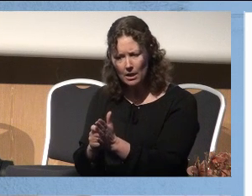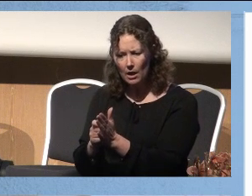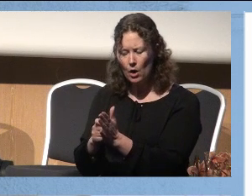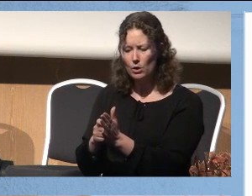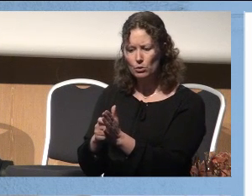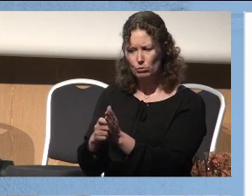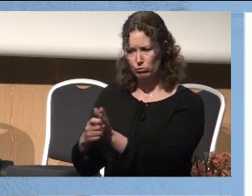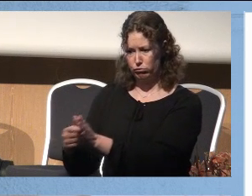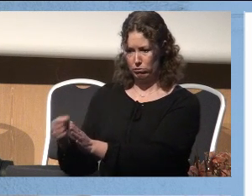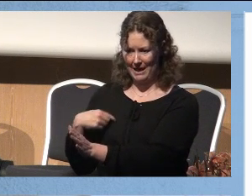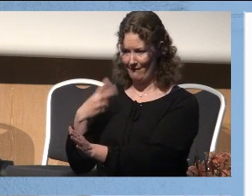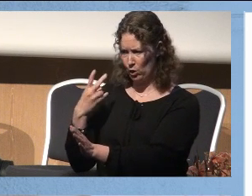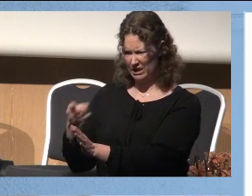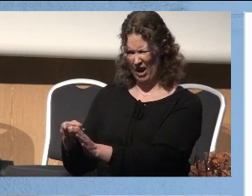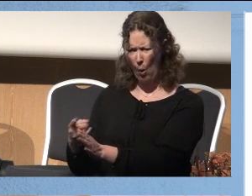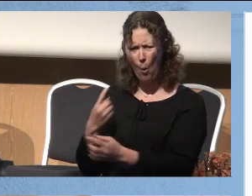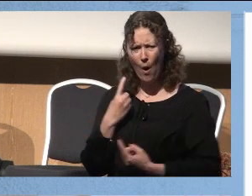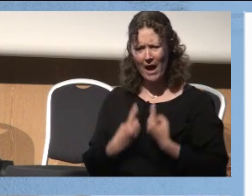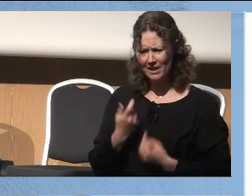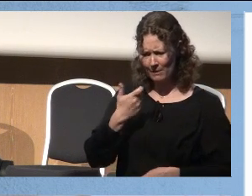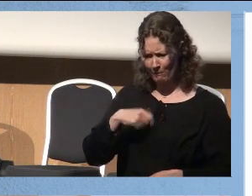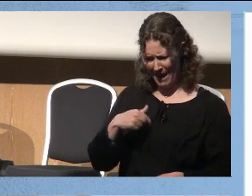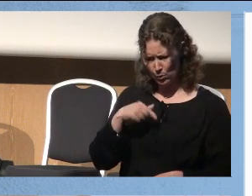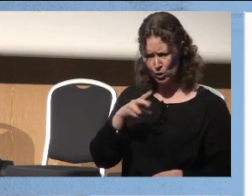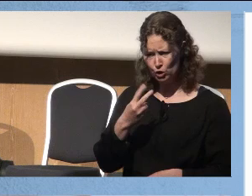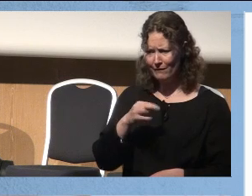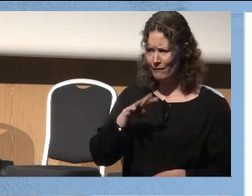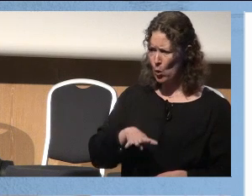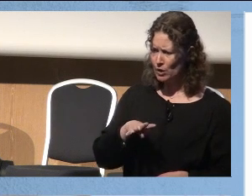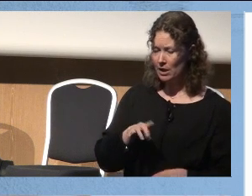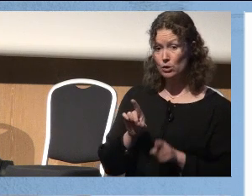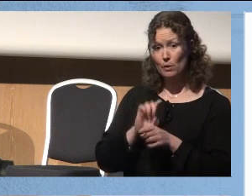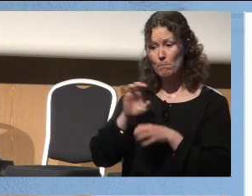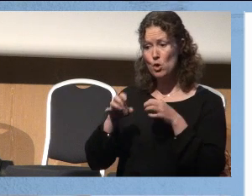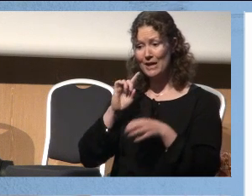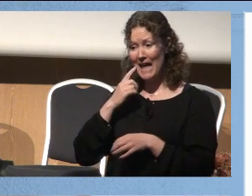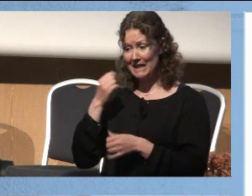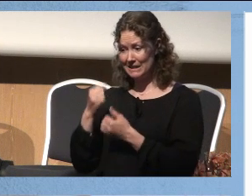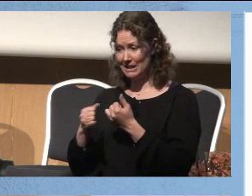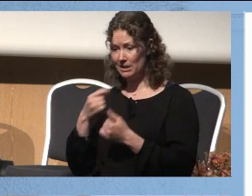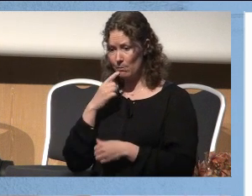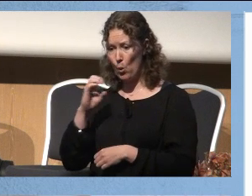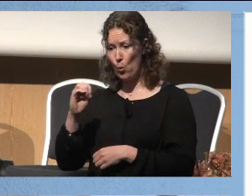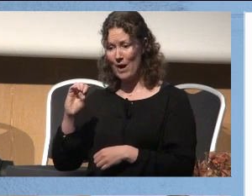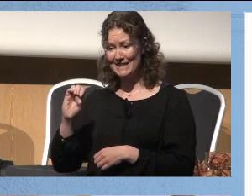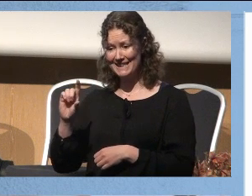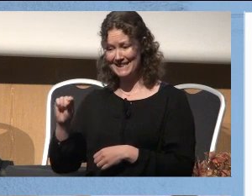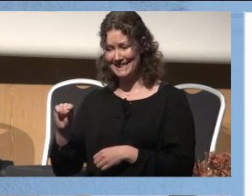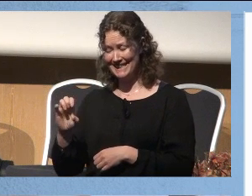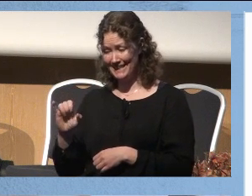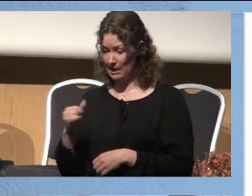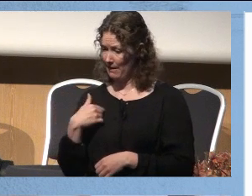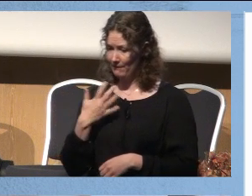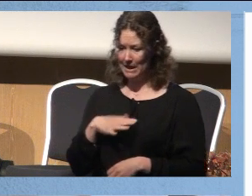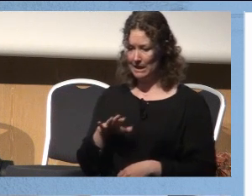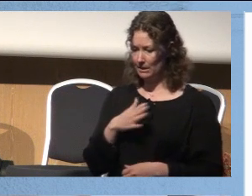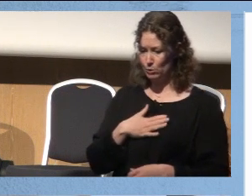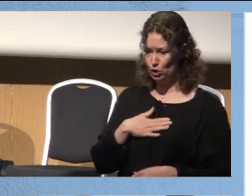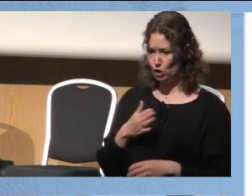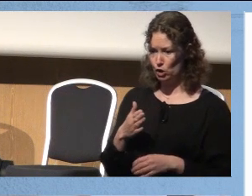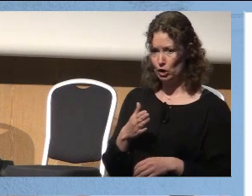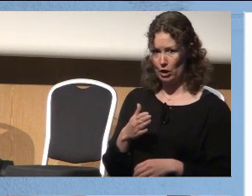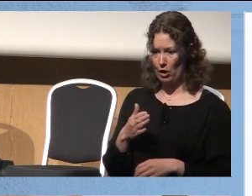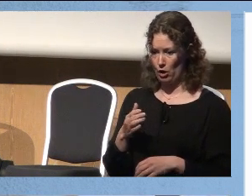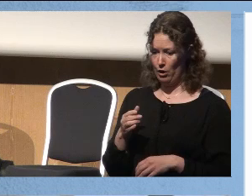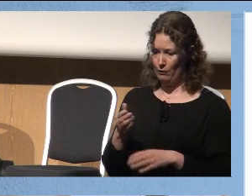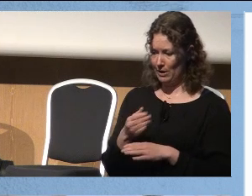får se det. Det er helt ufattelig irriterende for meg i 2014, eller som Bjørn Erikstein sier på OSI, jeg vil ikke bli syk, jeg kan lese min egen journal